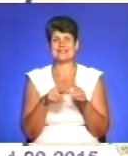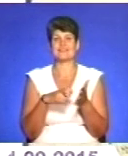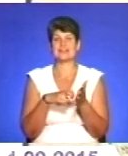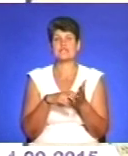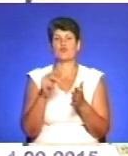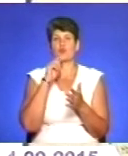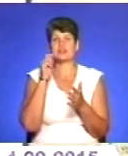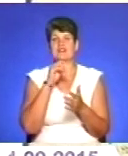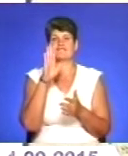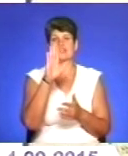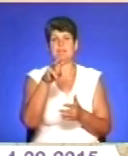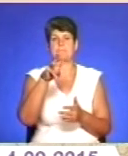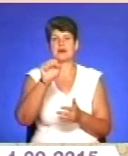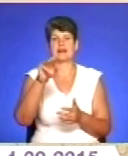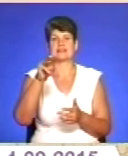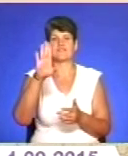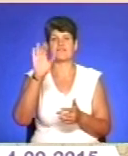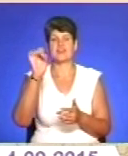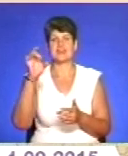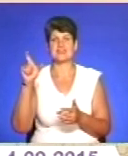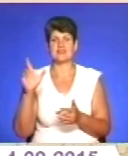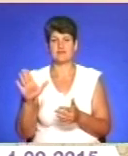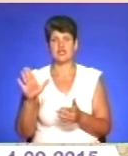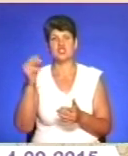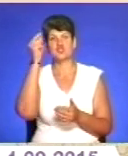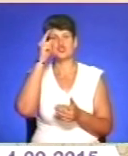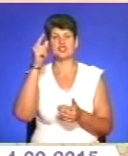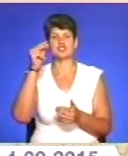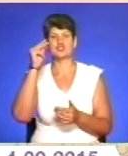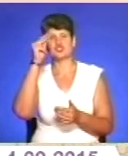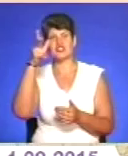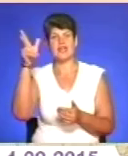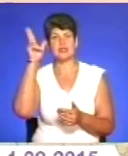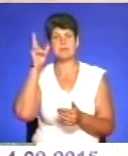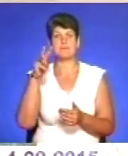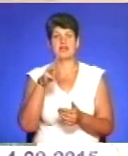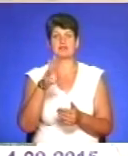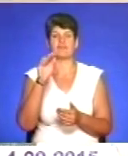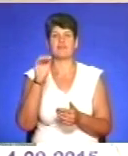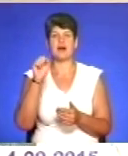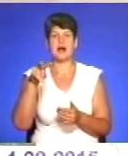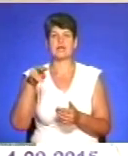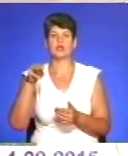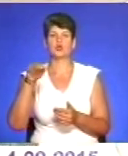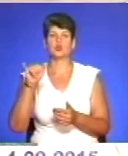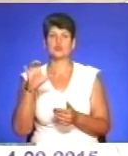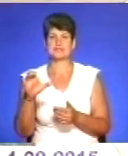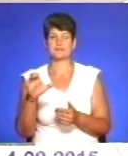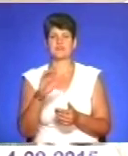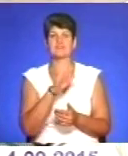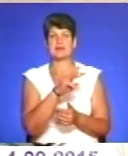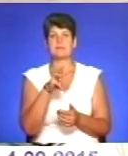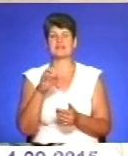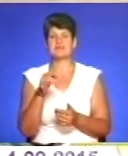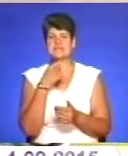України Валерій Матвєєв та філателіст із Чехії Мар'ян Фалтус. Валерій Матвєєв зізнався, що